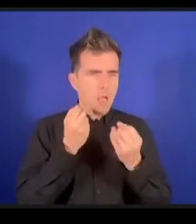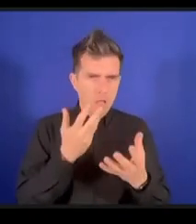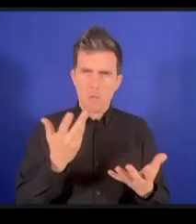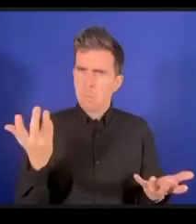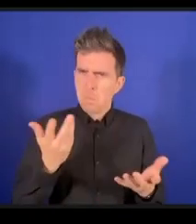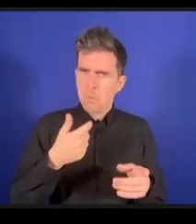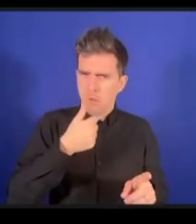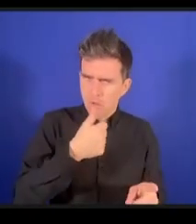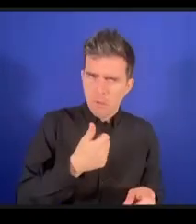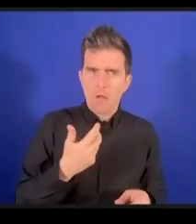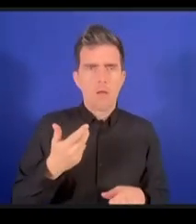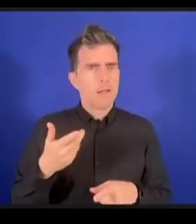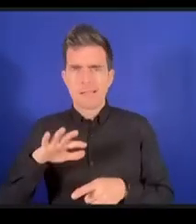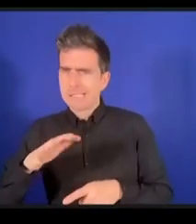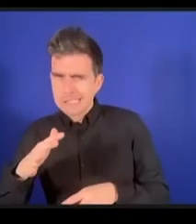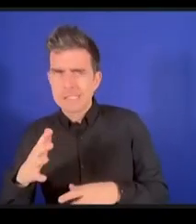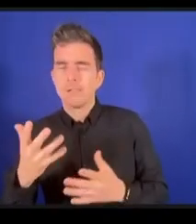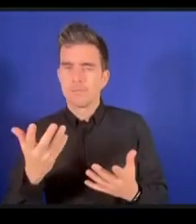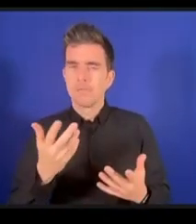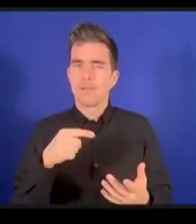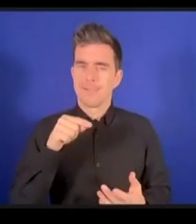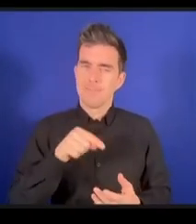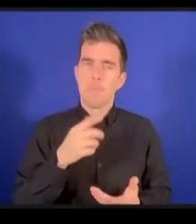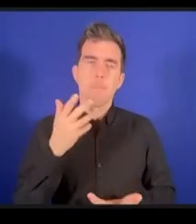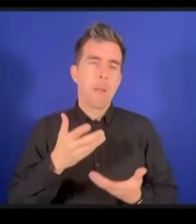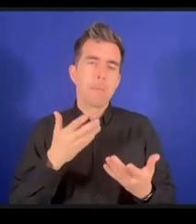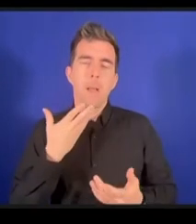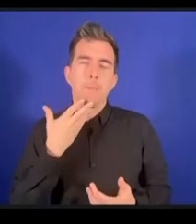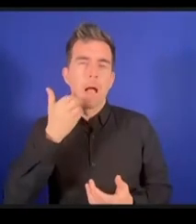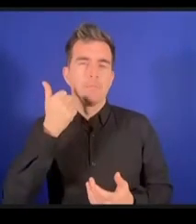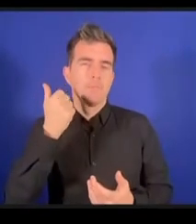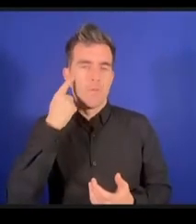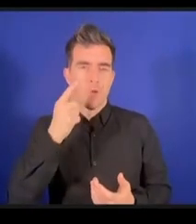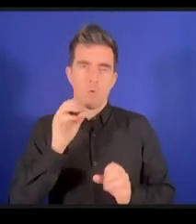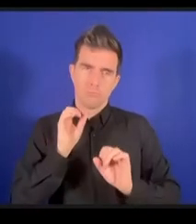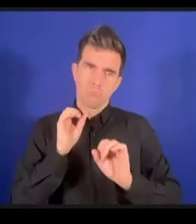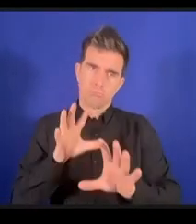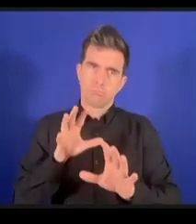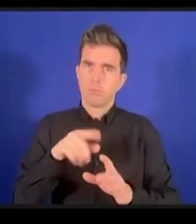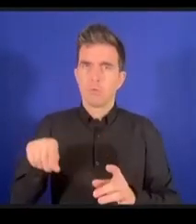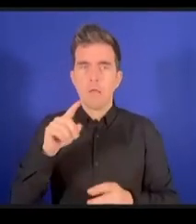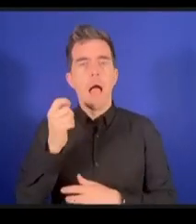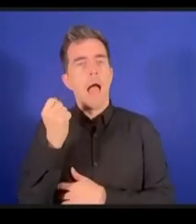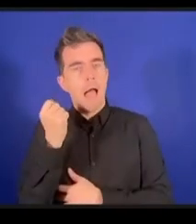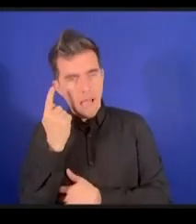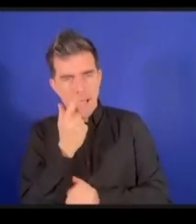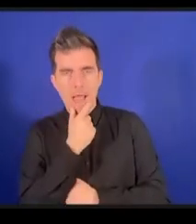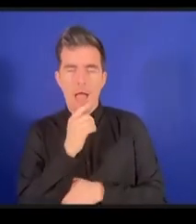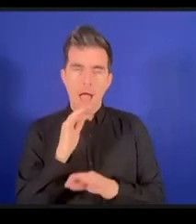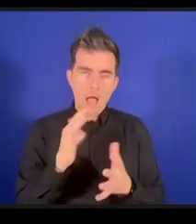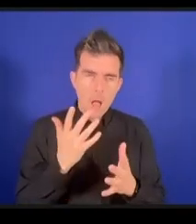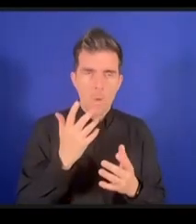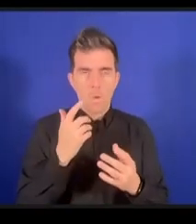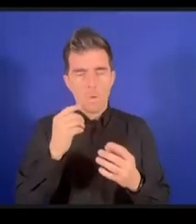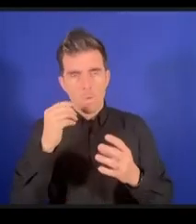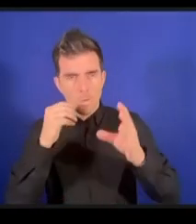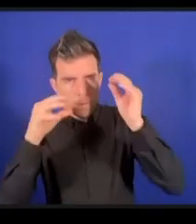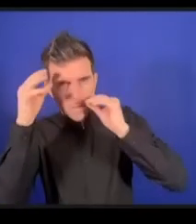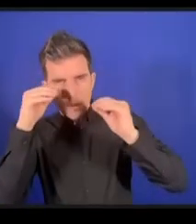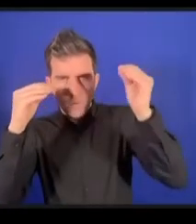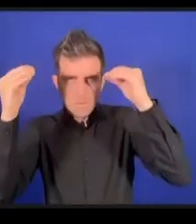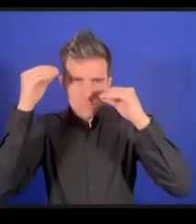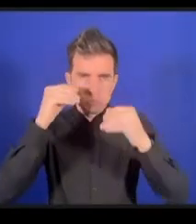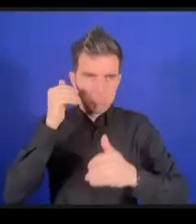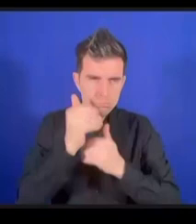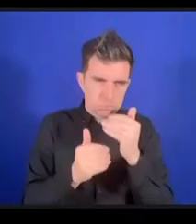marche pas et il faut expliquer ça aux programmeurs aux codeurs pour qu'ils comprennent ce qui se passe et il faut